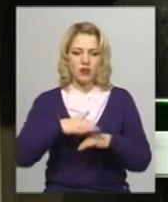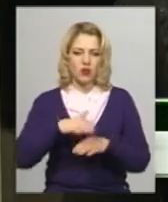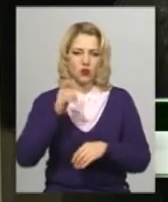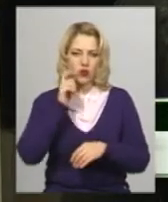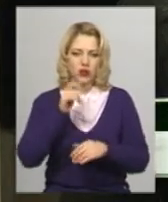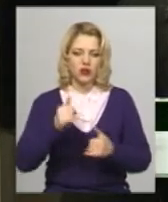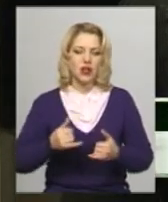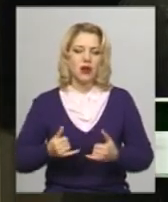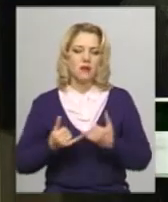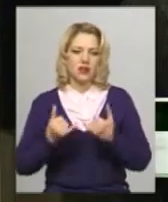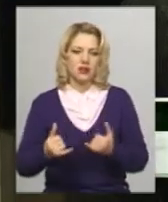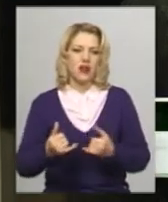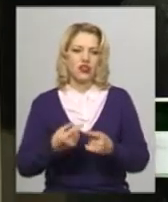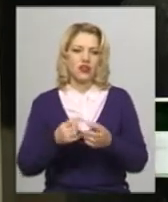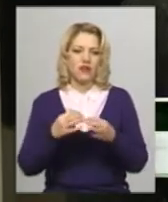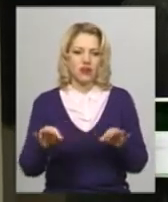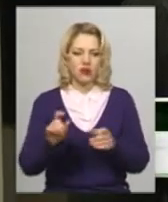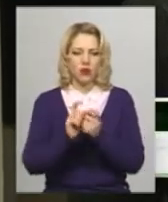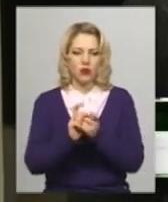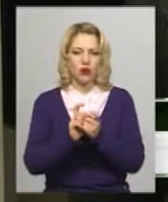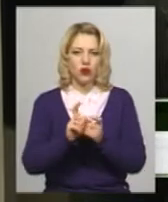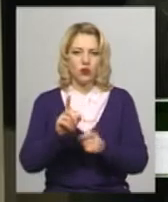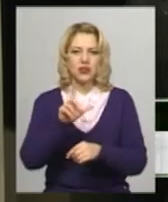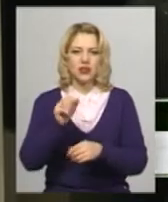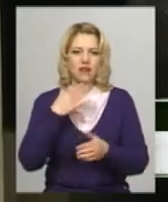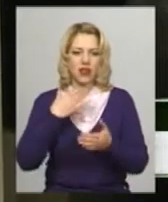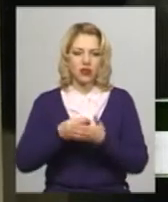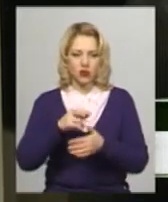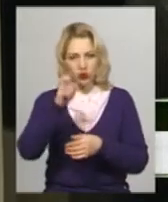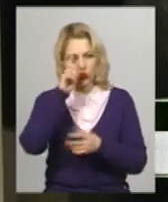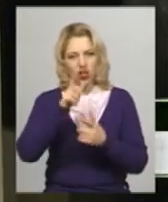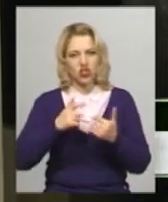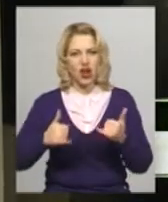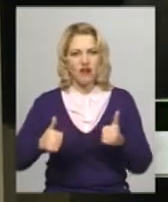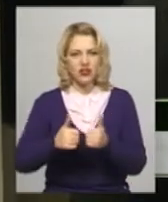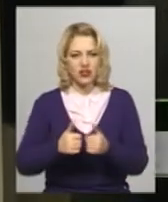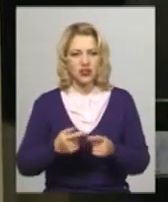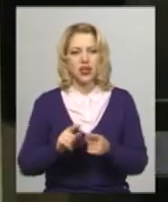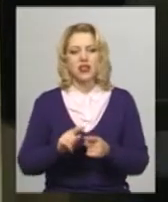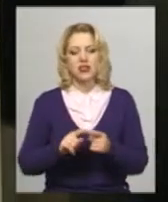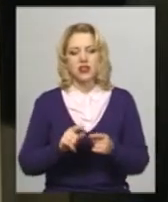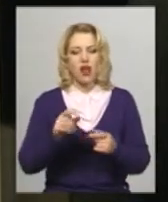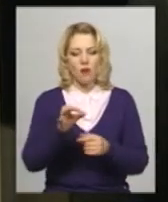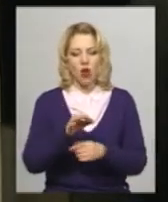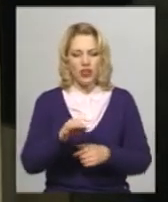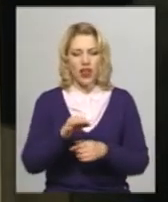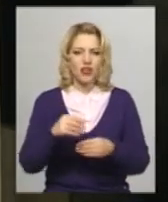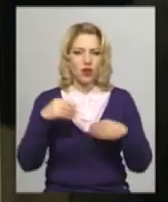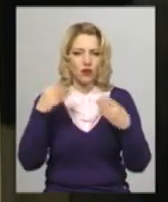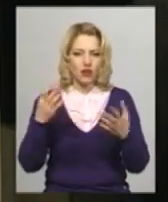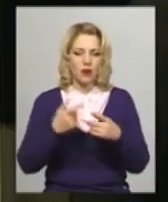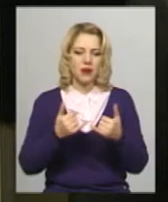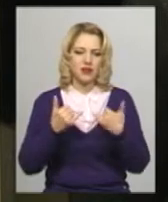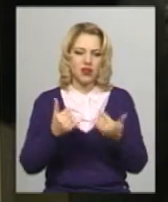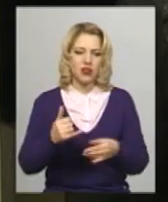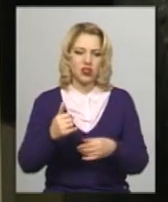визвольної боротьби українського народу за влашну державність. Монети ювілейні, присвячені створенню Української